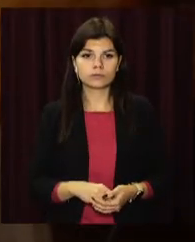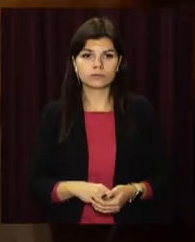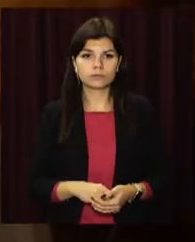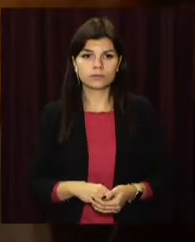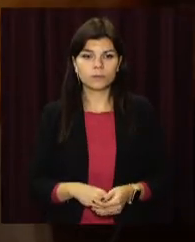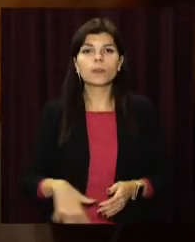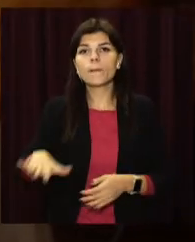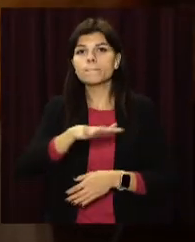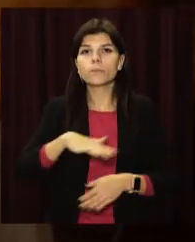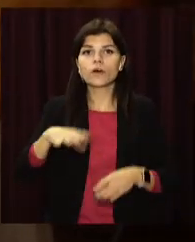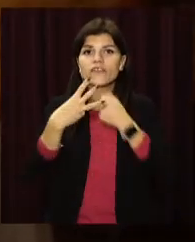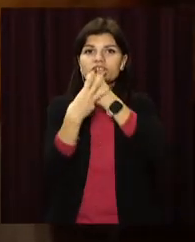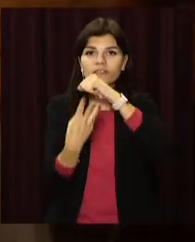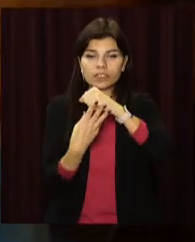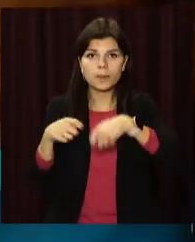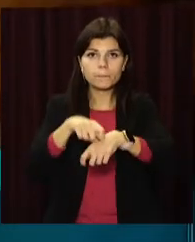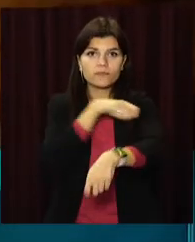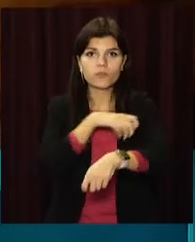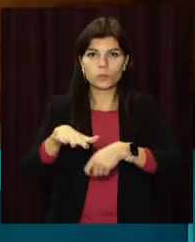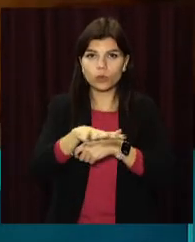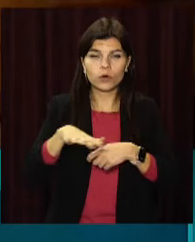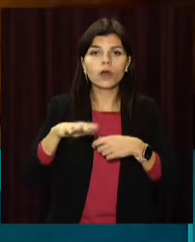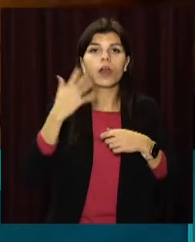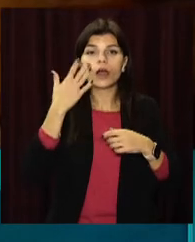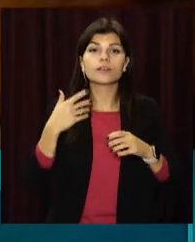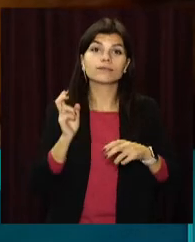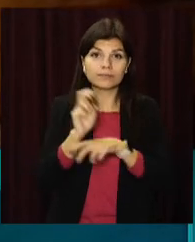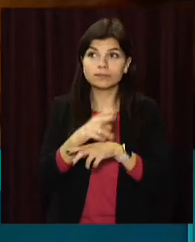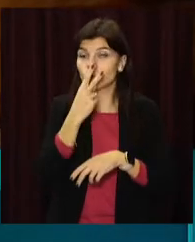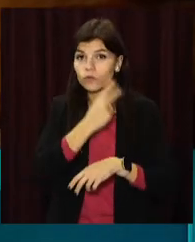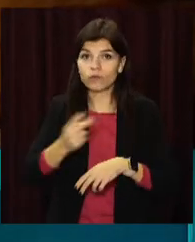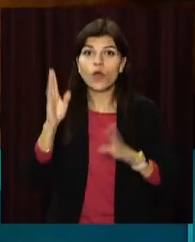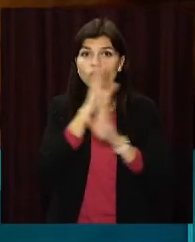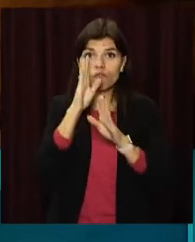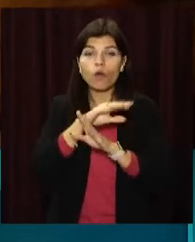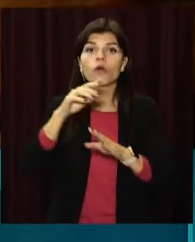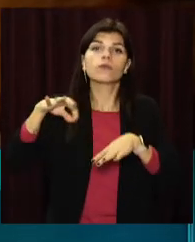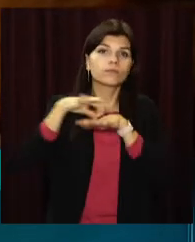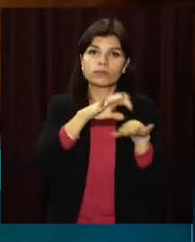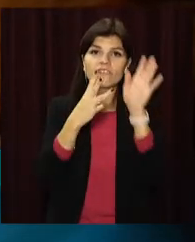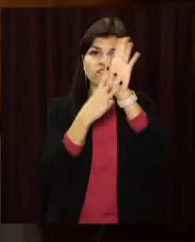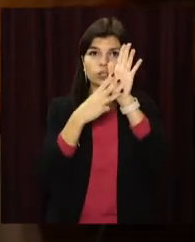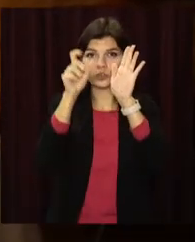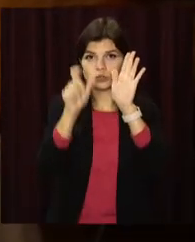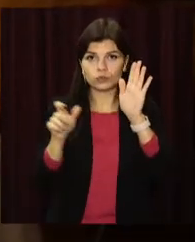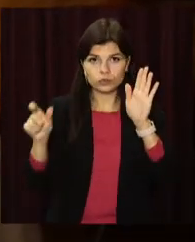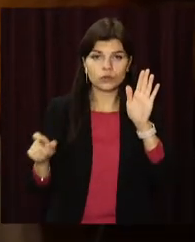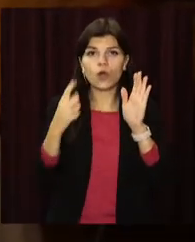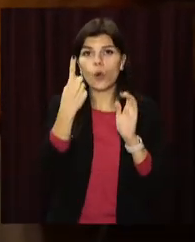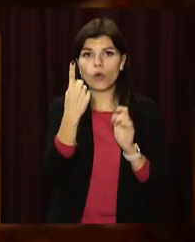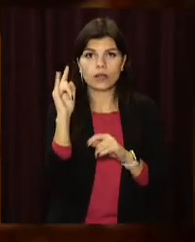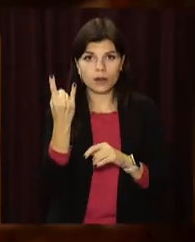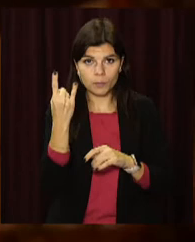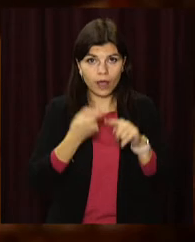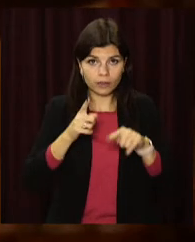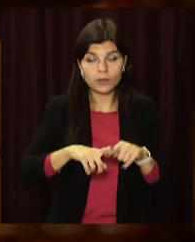Площа пожежі 18 метрів квадратних. Під час ліквідації пожежі на свіже повітря виведено 8 чоловік, з них одна дитина.